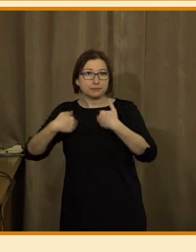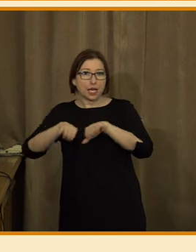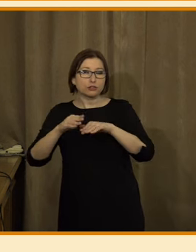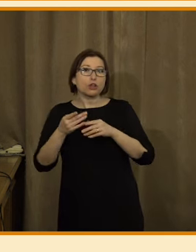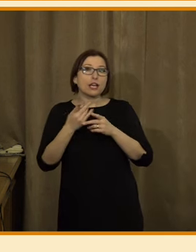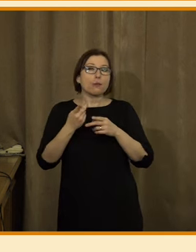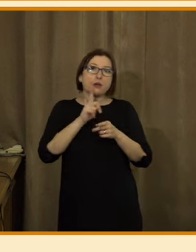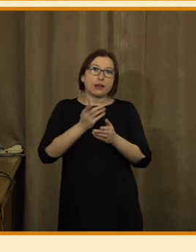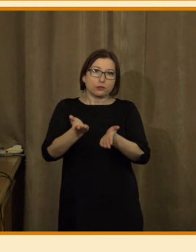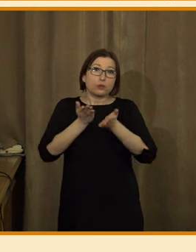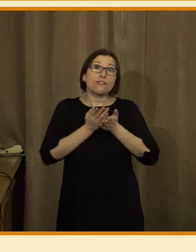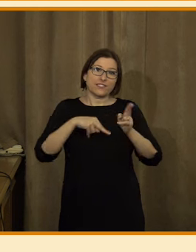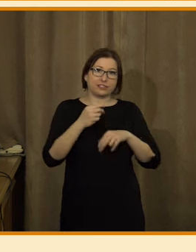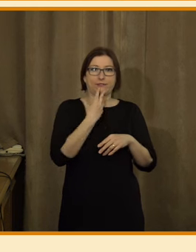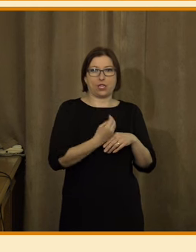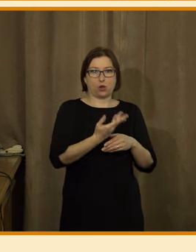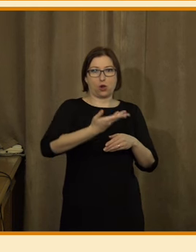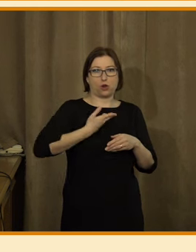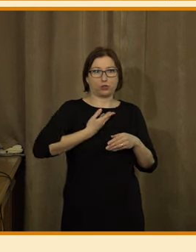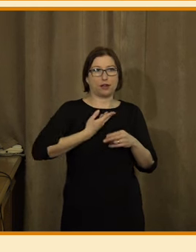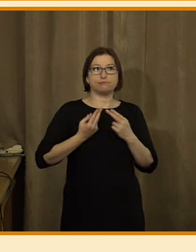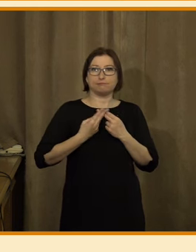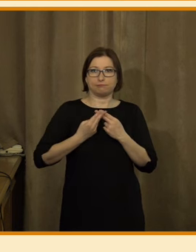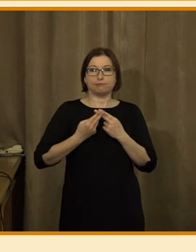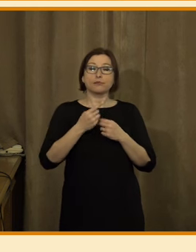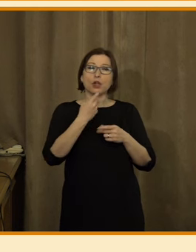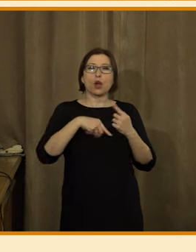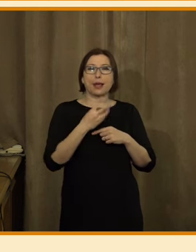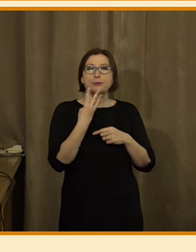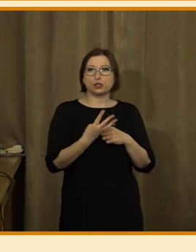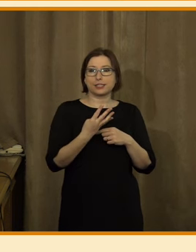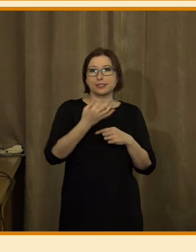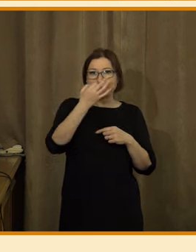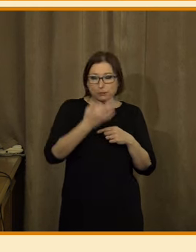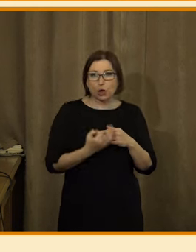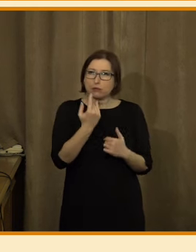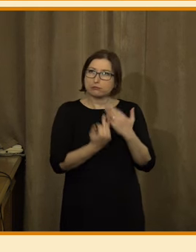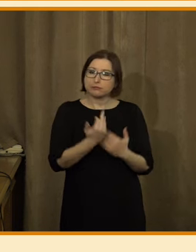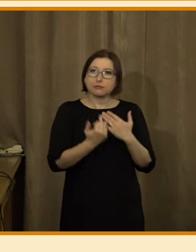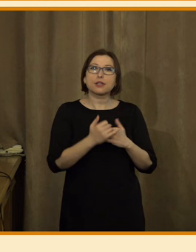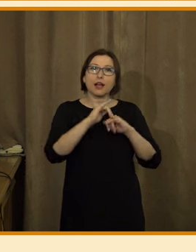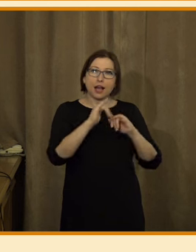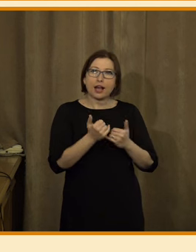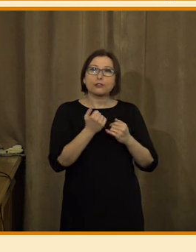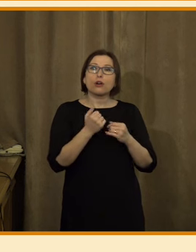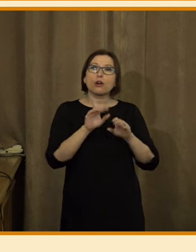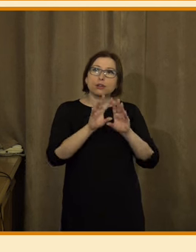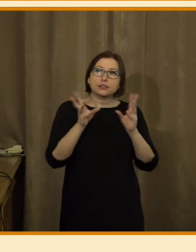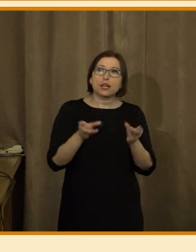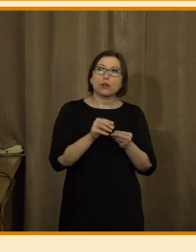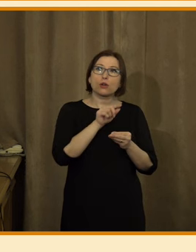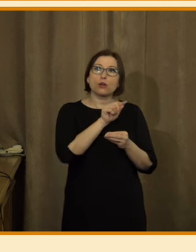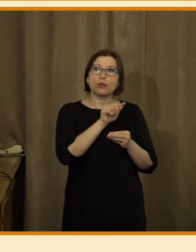považují lidé spíše za přínosné. Tam máme 40% součet při odpovědích